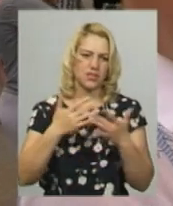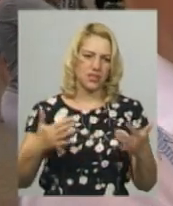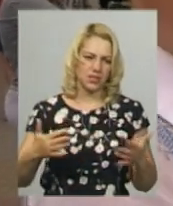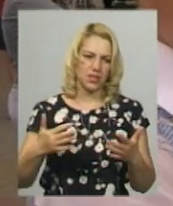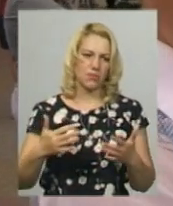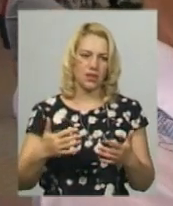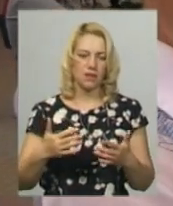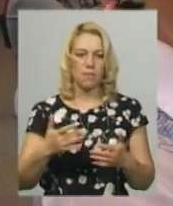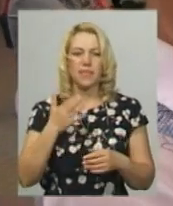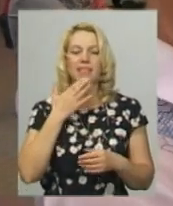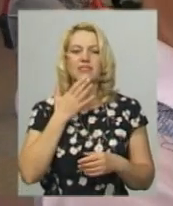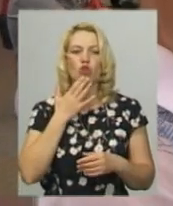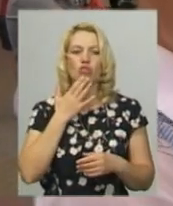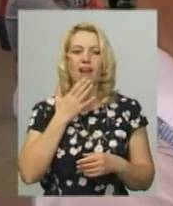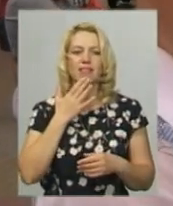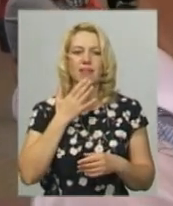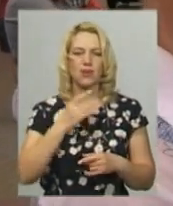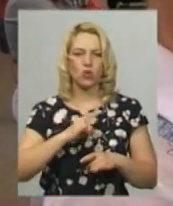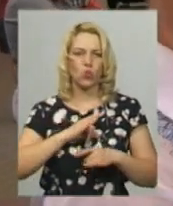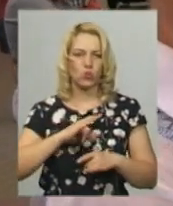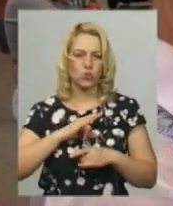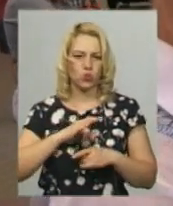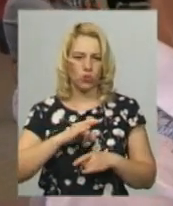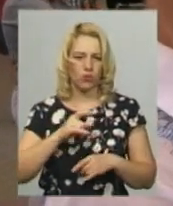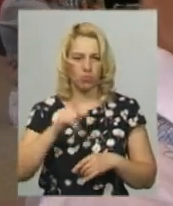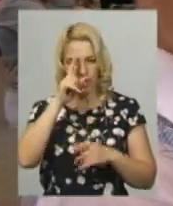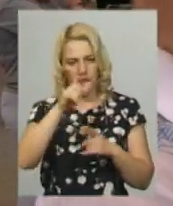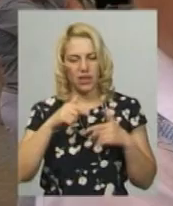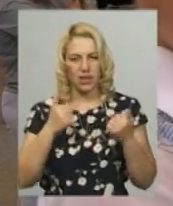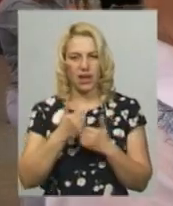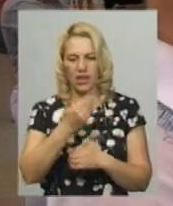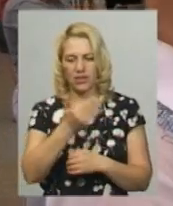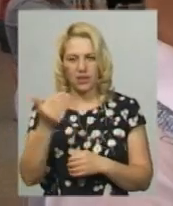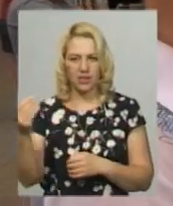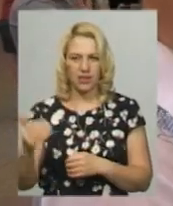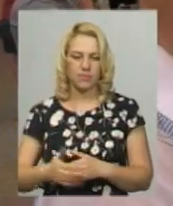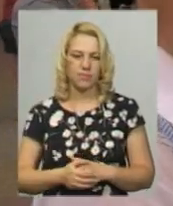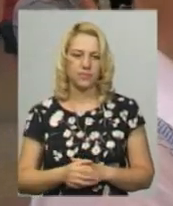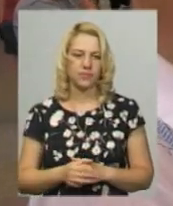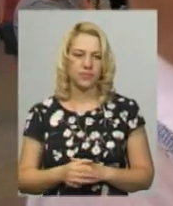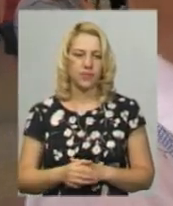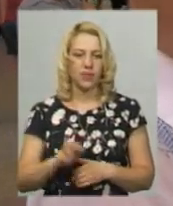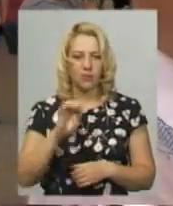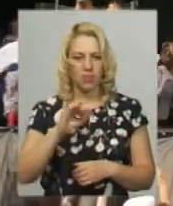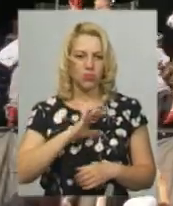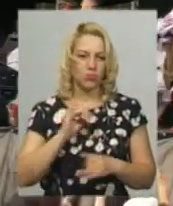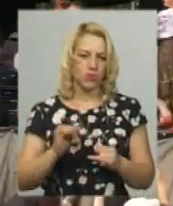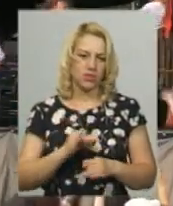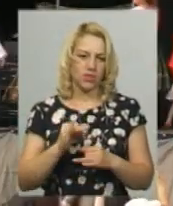національними костюмами, країнами. Було б цікаво.